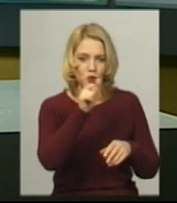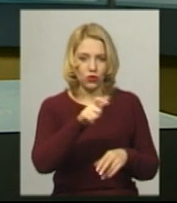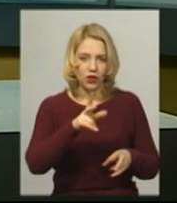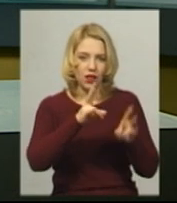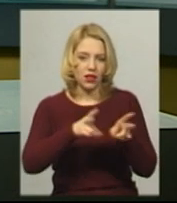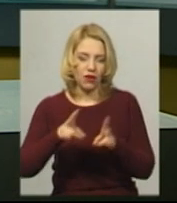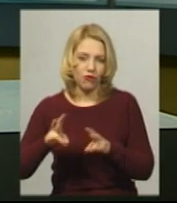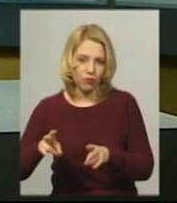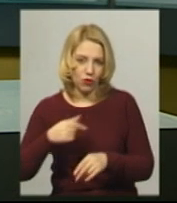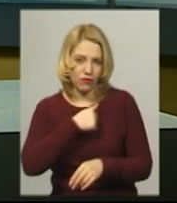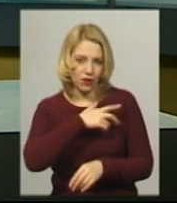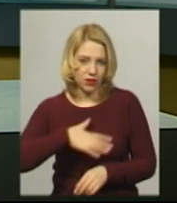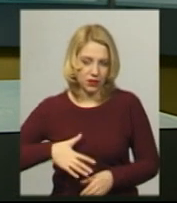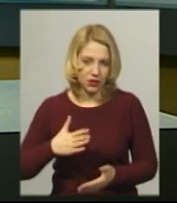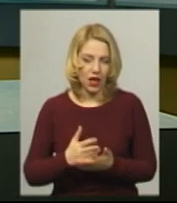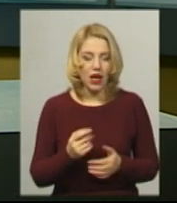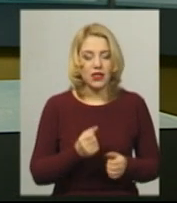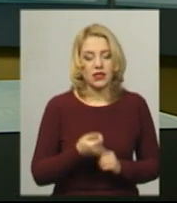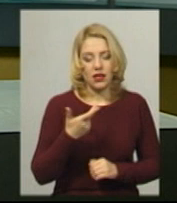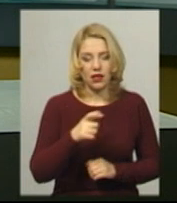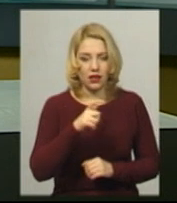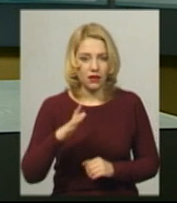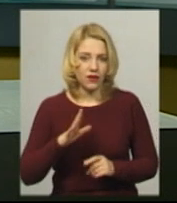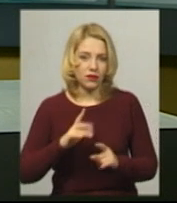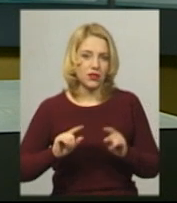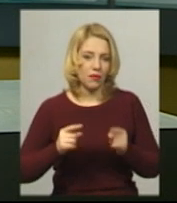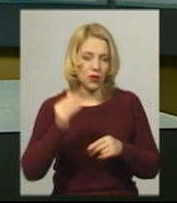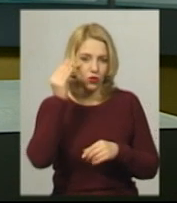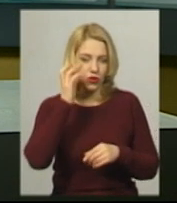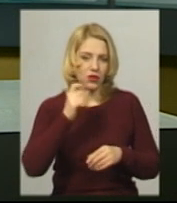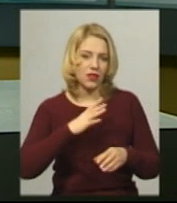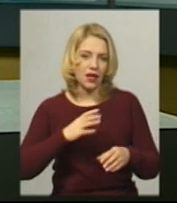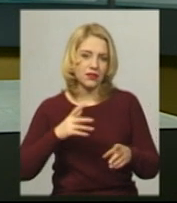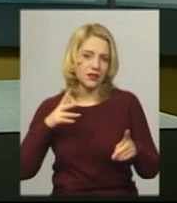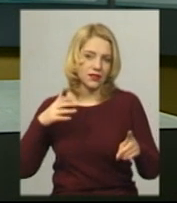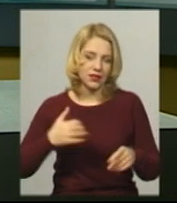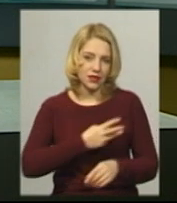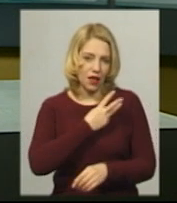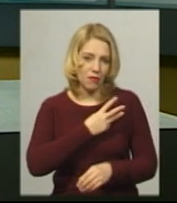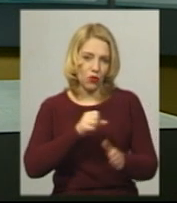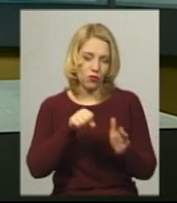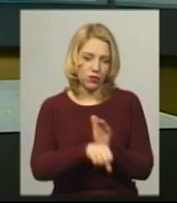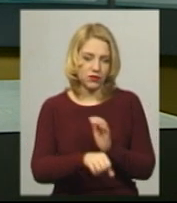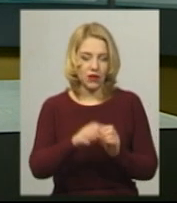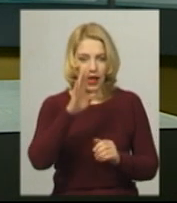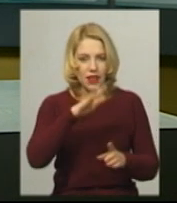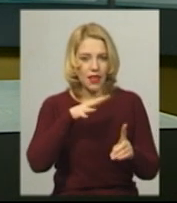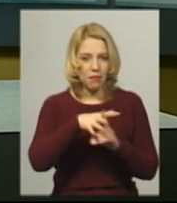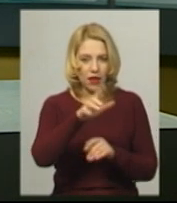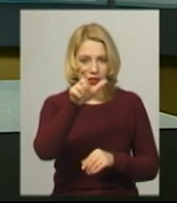За кілька хвилин на сусідній вулиці затримали підозрюваного у замаху на вбивство нападника із ножем, на якому були сліди крові.